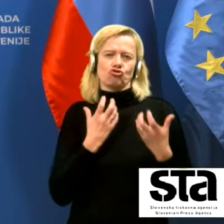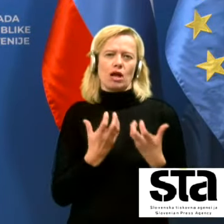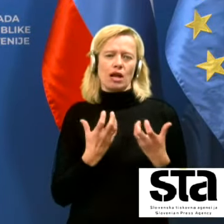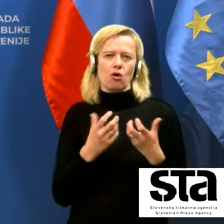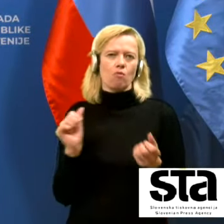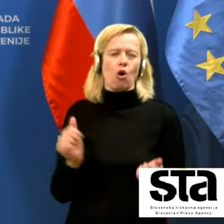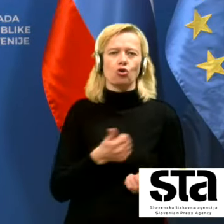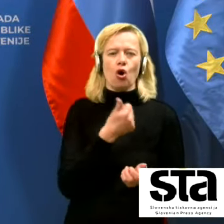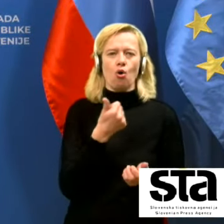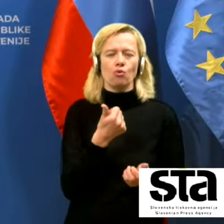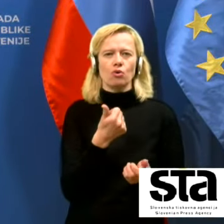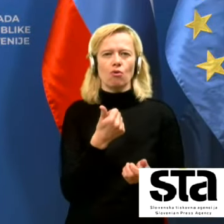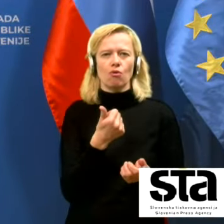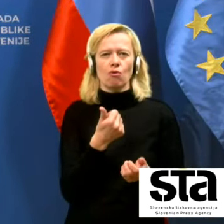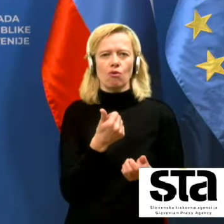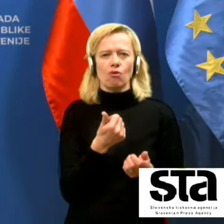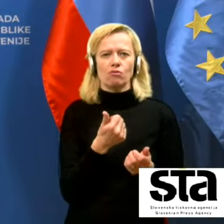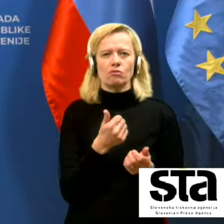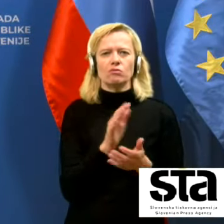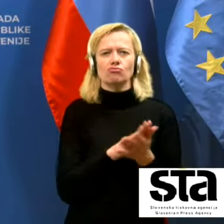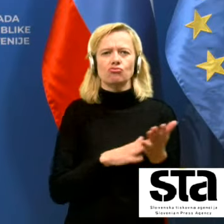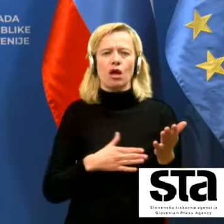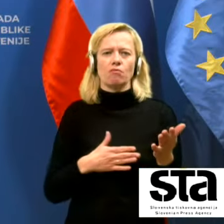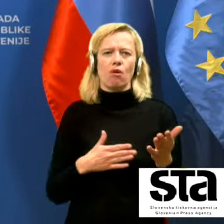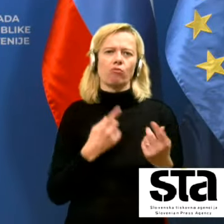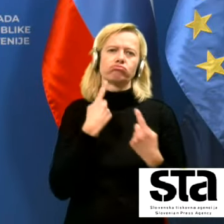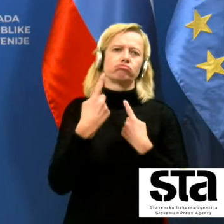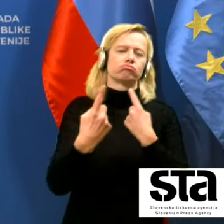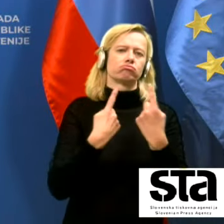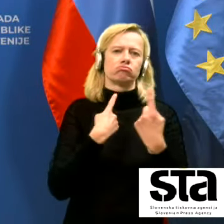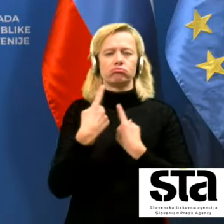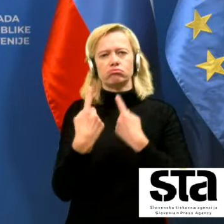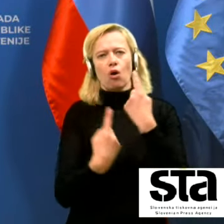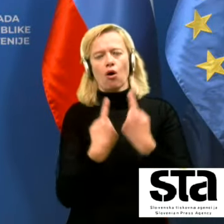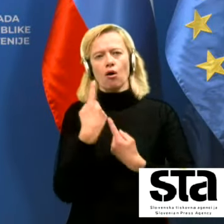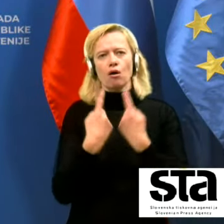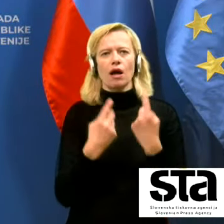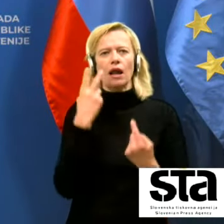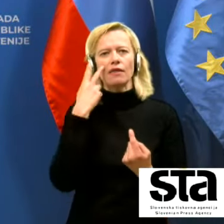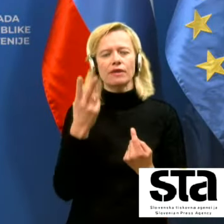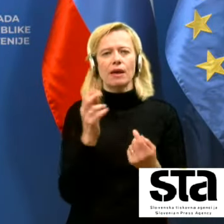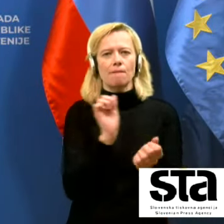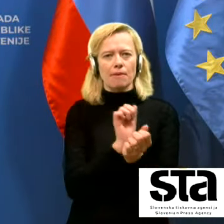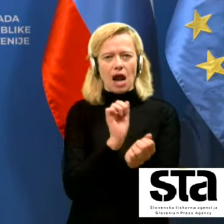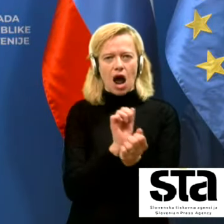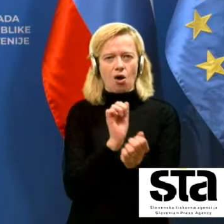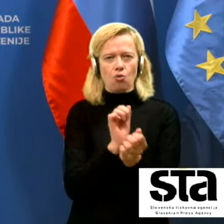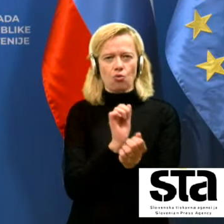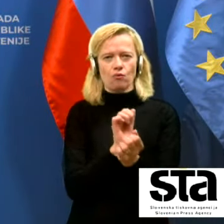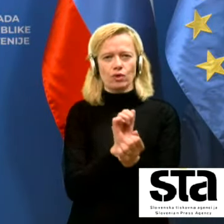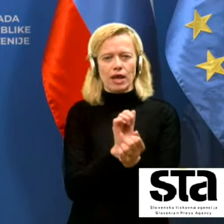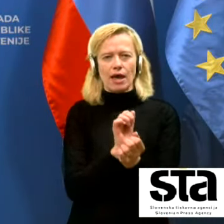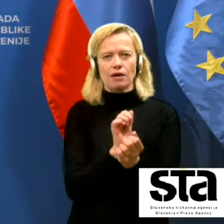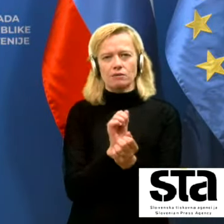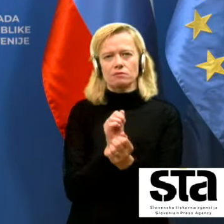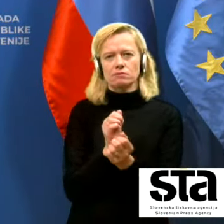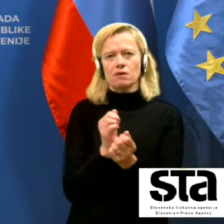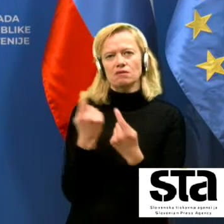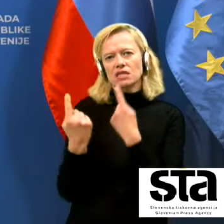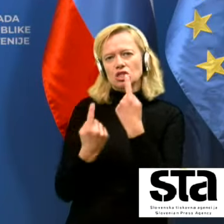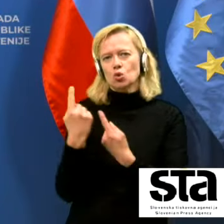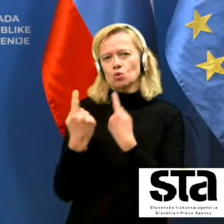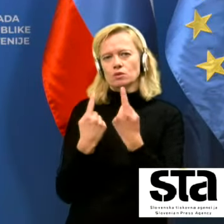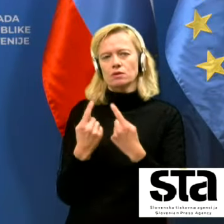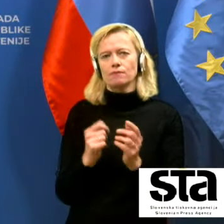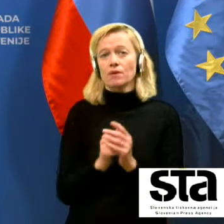začnemo obširne razprave, glede na pravne diskusije, ampak tako, kot sem že omenil